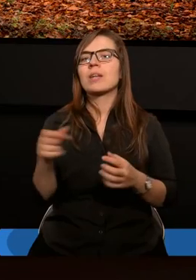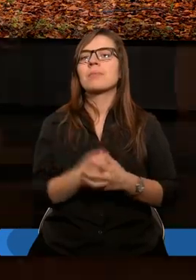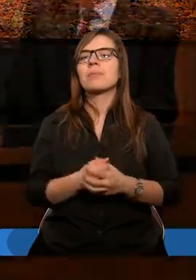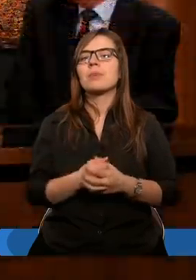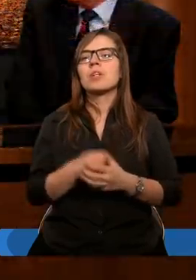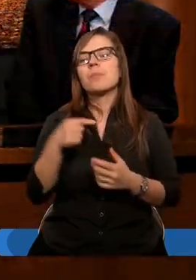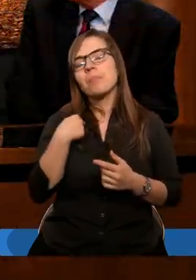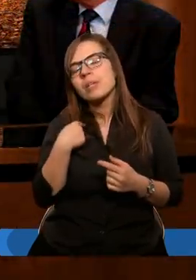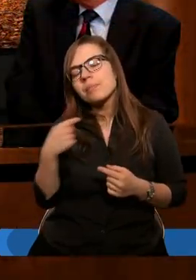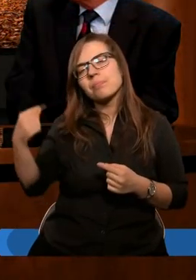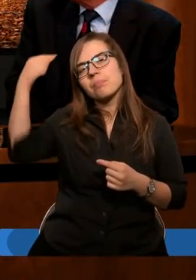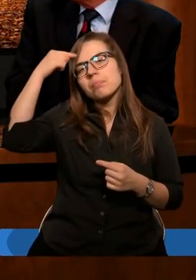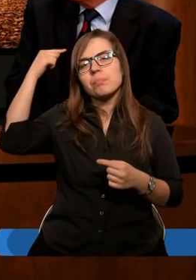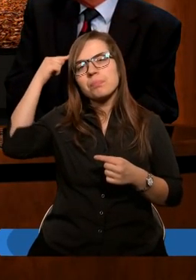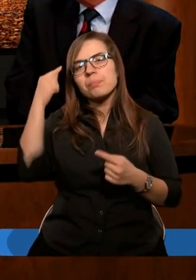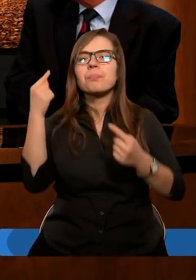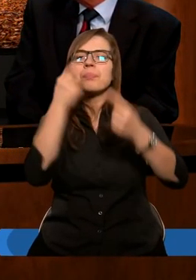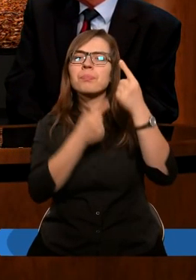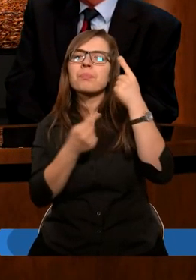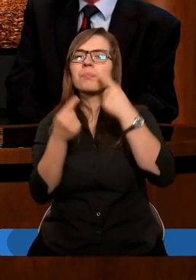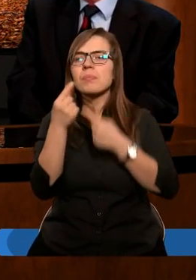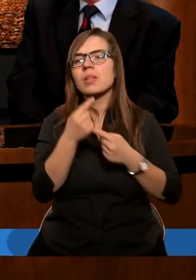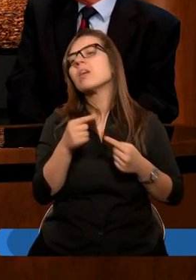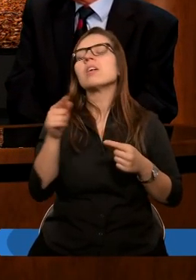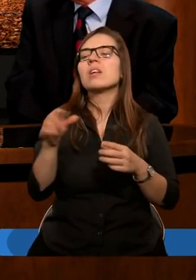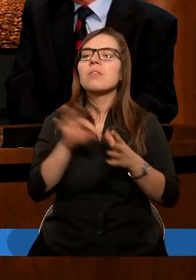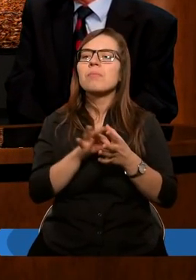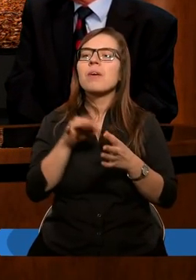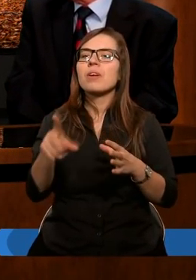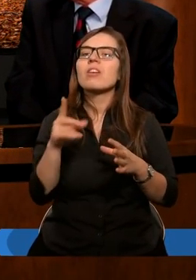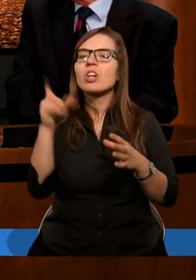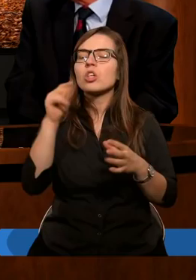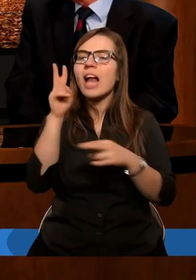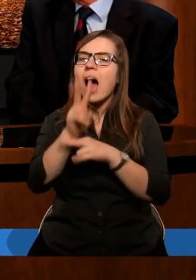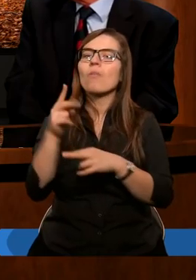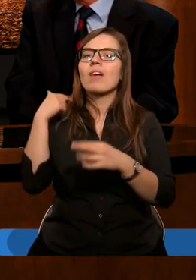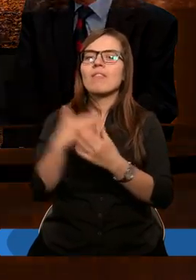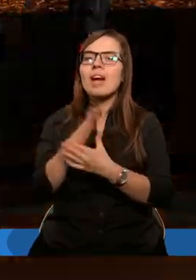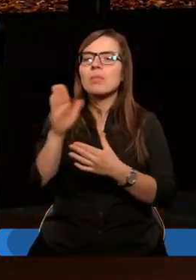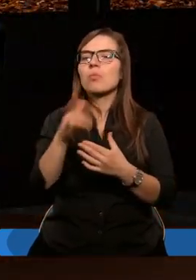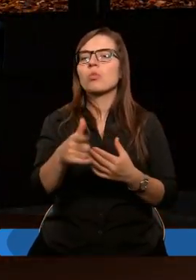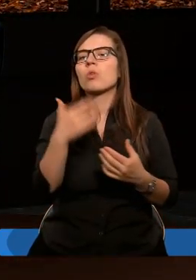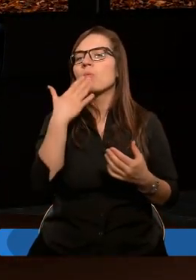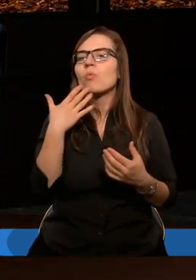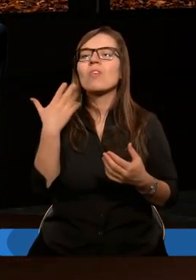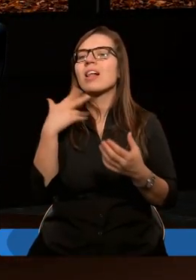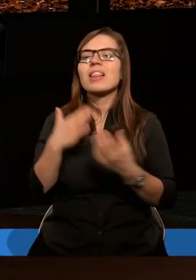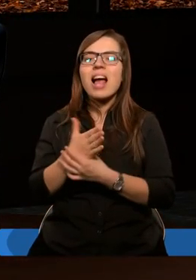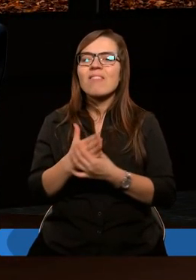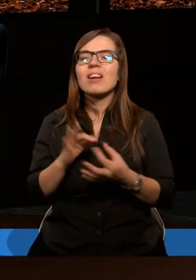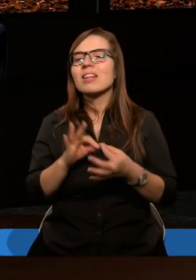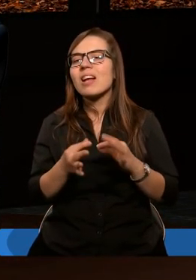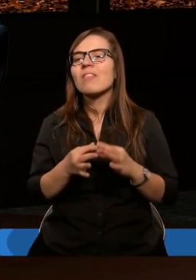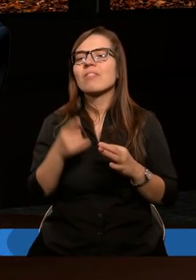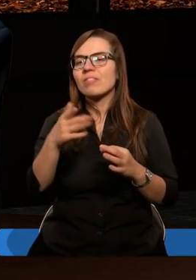A mnie przyszła jeszcze taka myśl. Eliasz myślał, że on sam jest tylko wierny Bogu. A Bóg mówi, ty nie wiesz nawet,